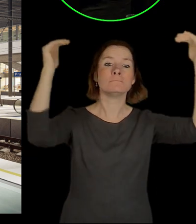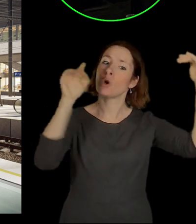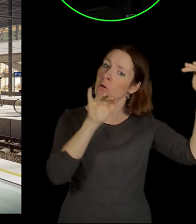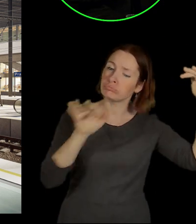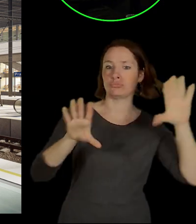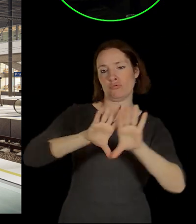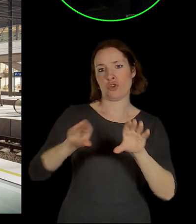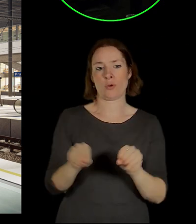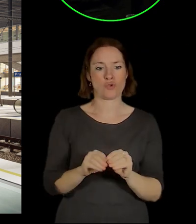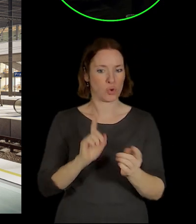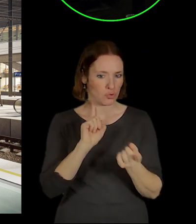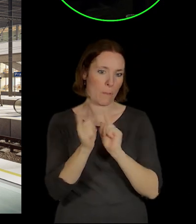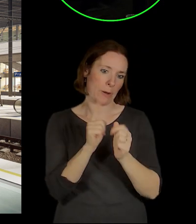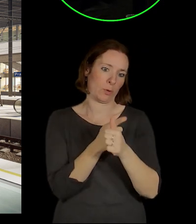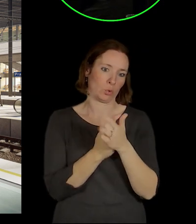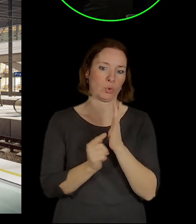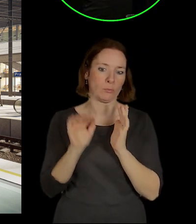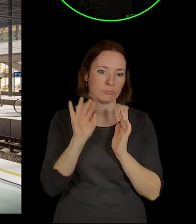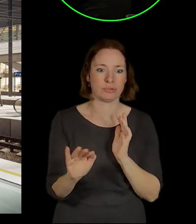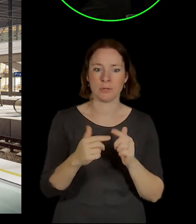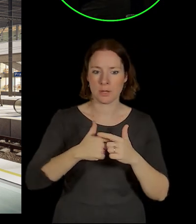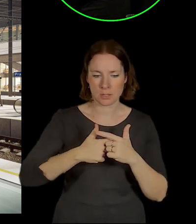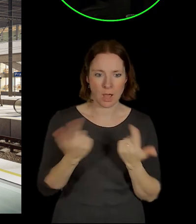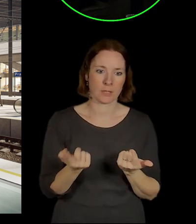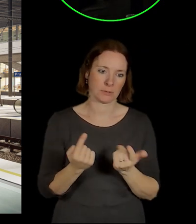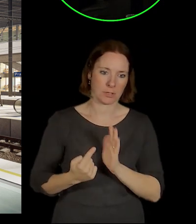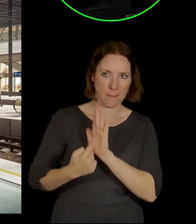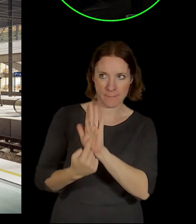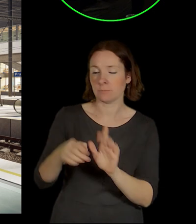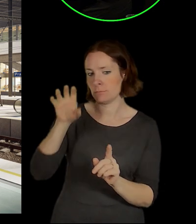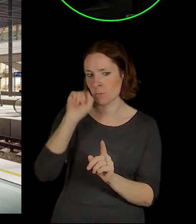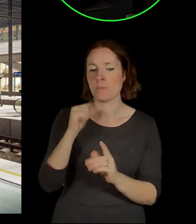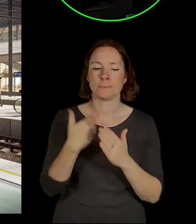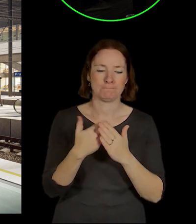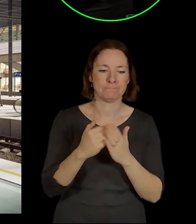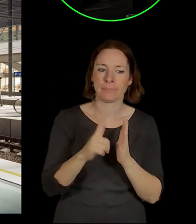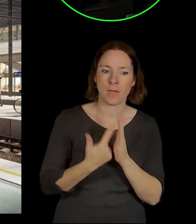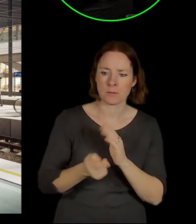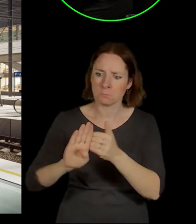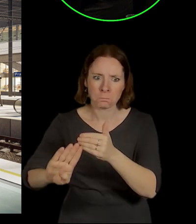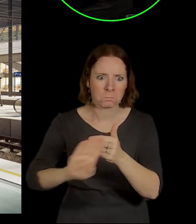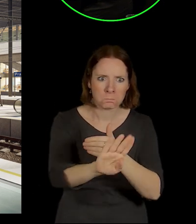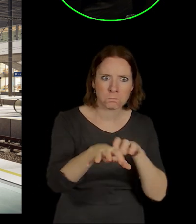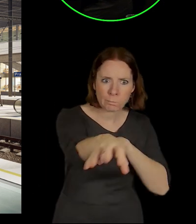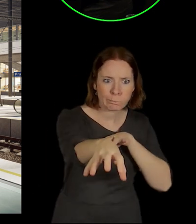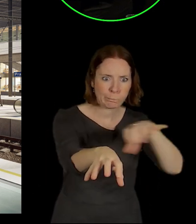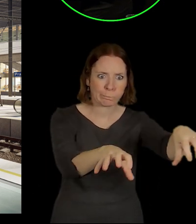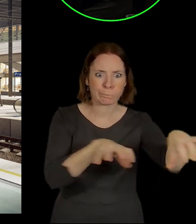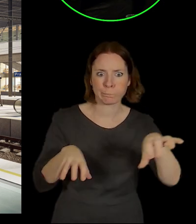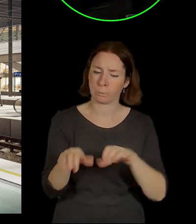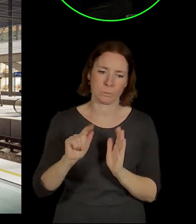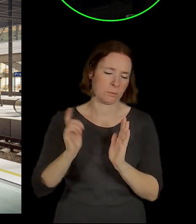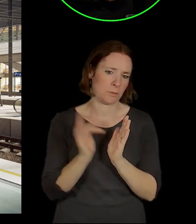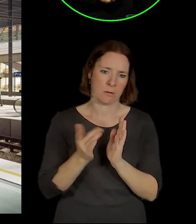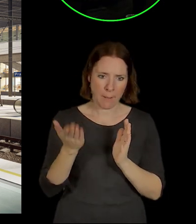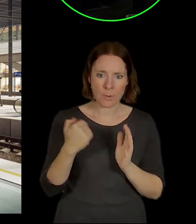co hledáš. Takže není to roztřištěno, není to rozbito do několika pavilónů nebo navazujících křídel, ale